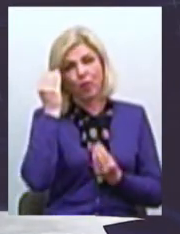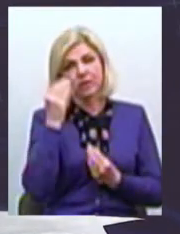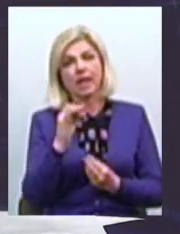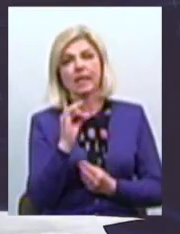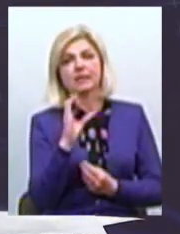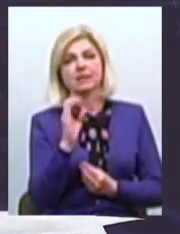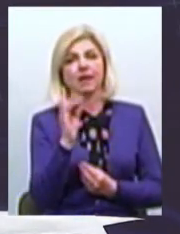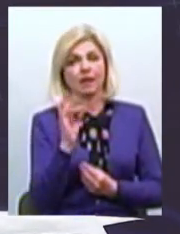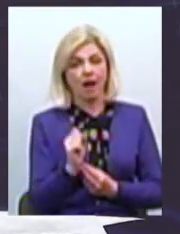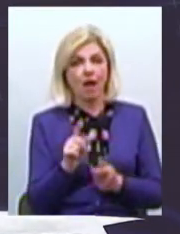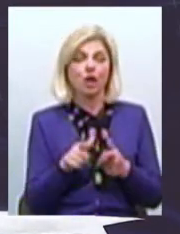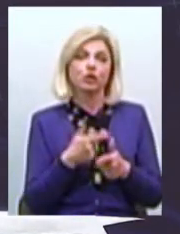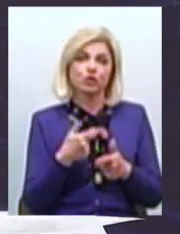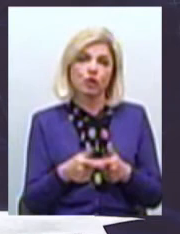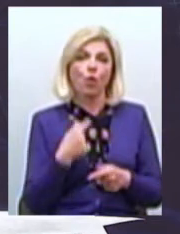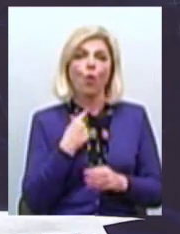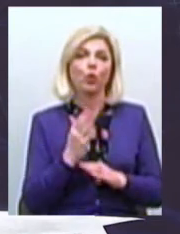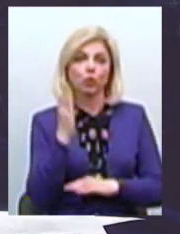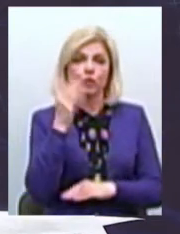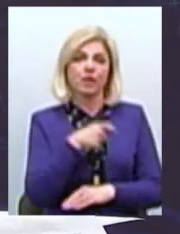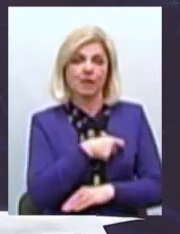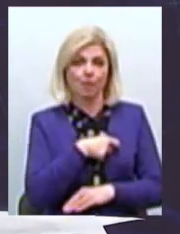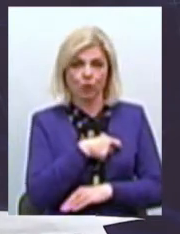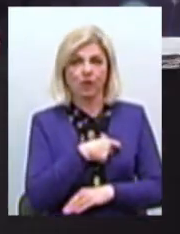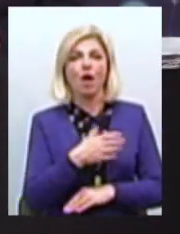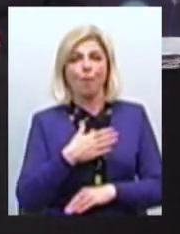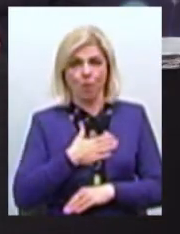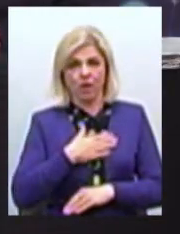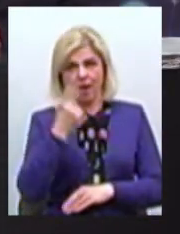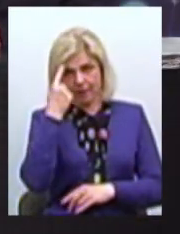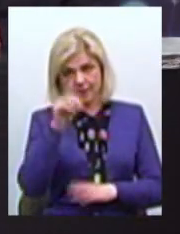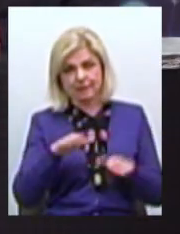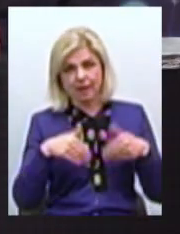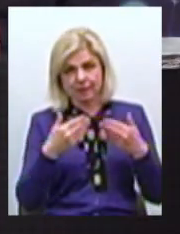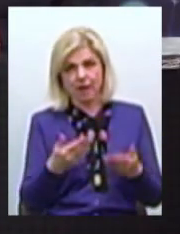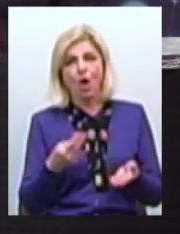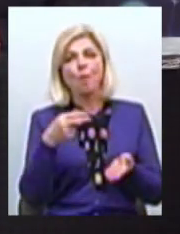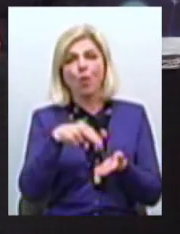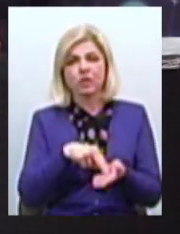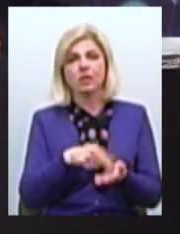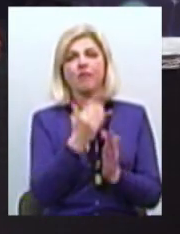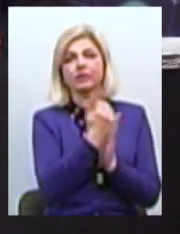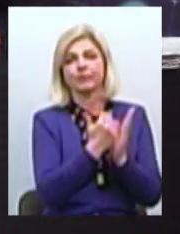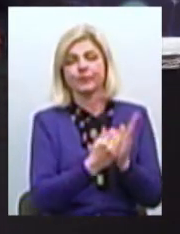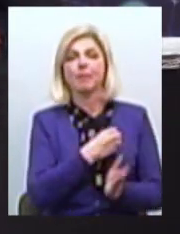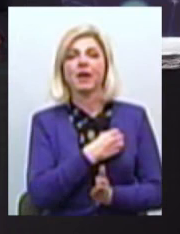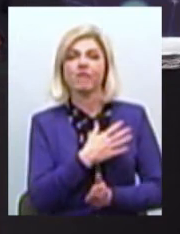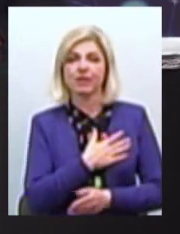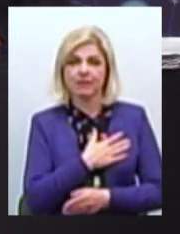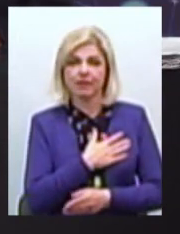варіанти Чи ми голосуємо з депутатським корпусом Це моя ініціатива Поставити його в порядок приватизації